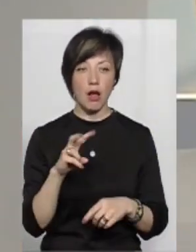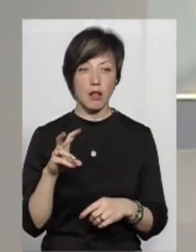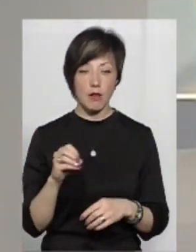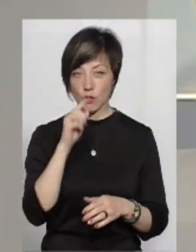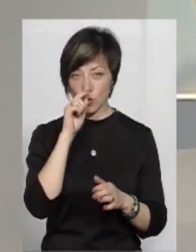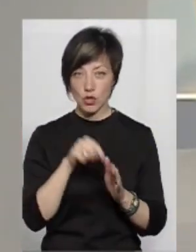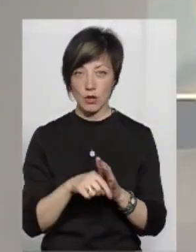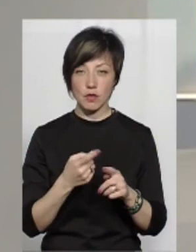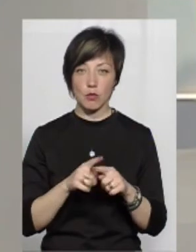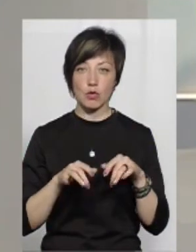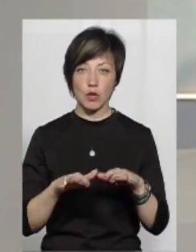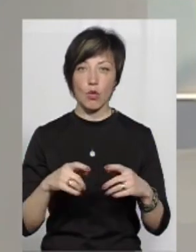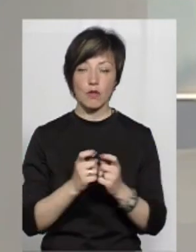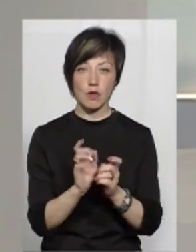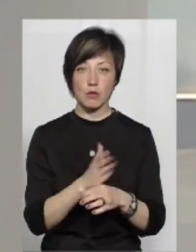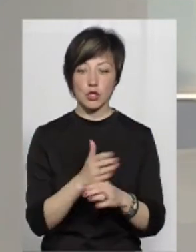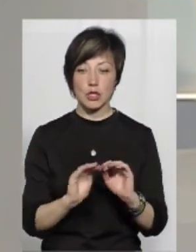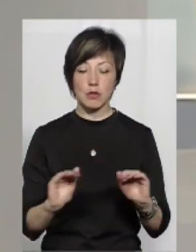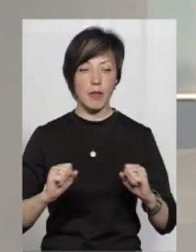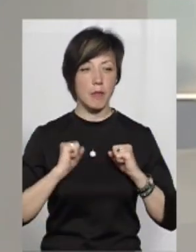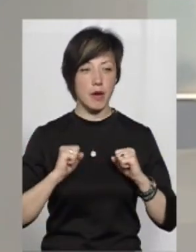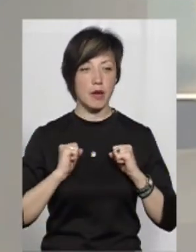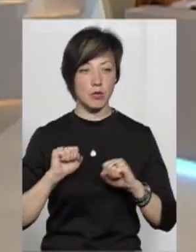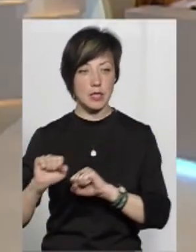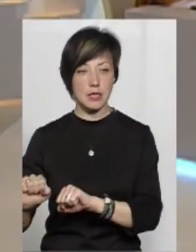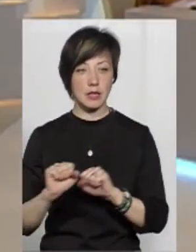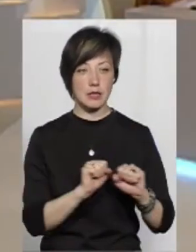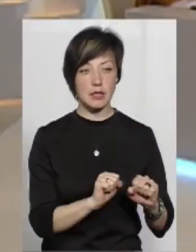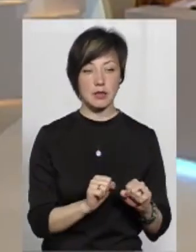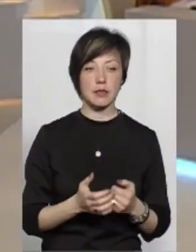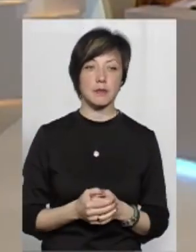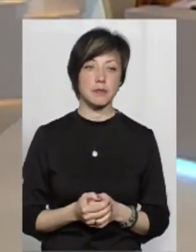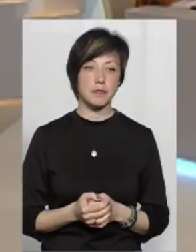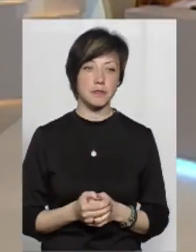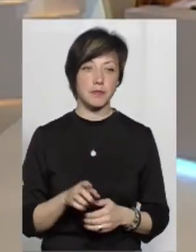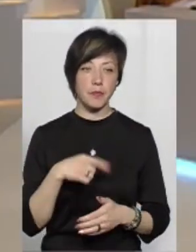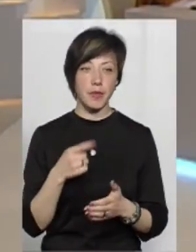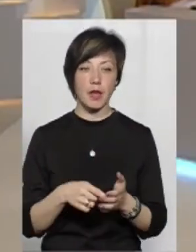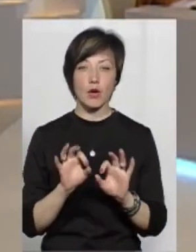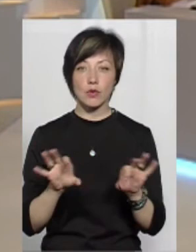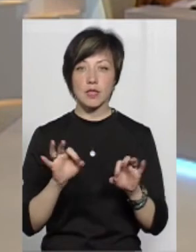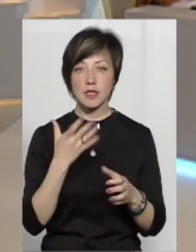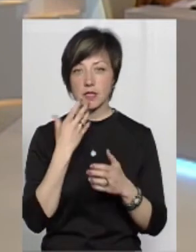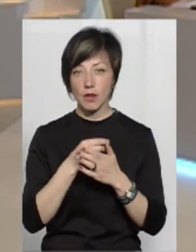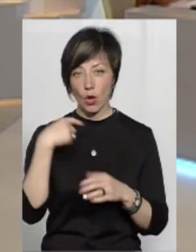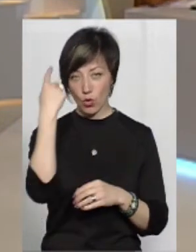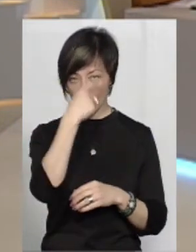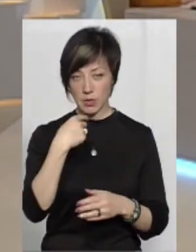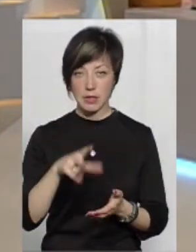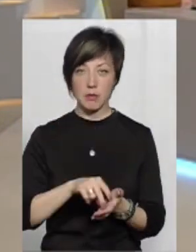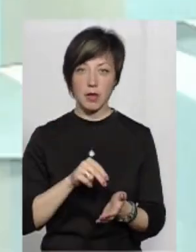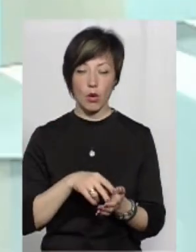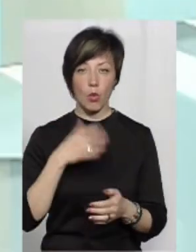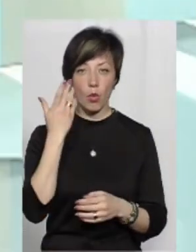але втручається оцей процес конфлікту між дітьми і намагаються їх захистити. Якщо так, то яким чином? Розкажу свій особистий приклад.